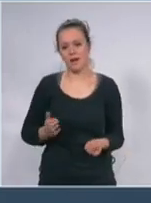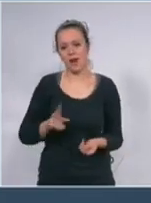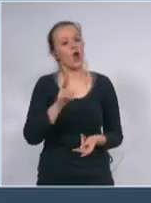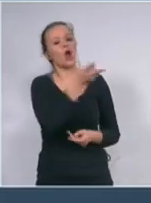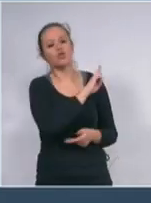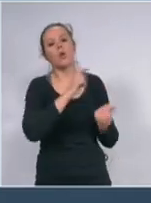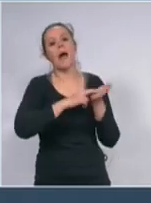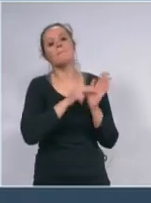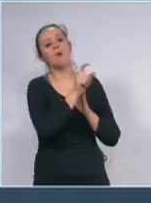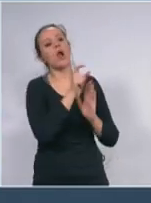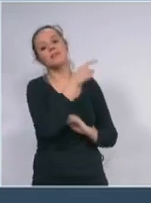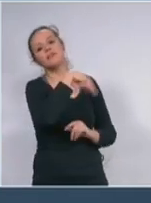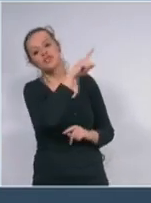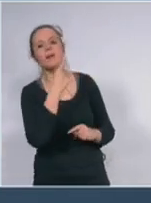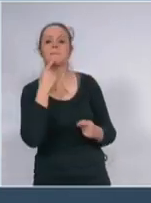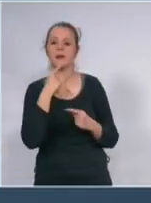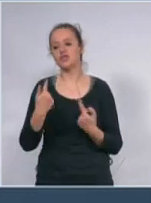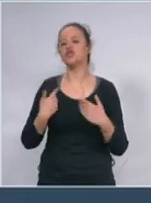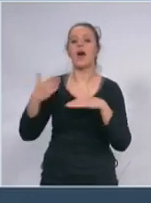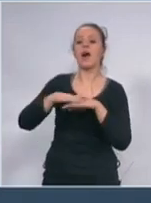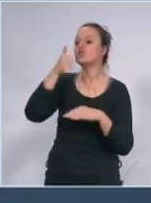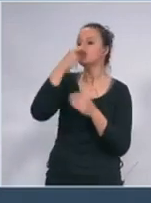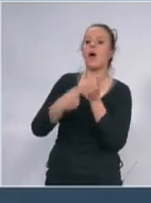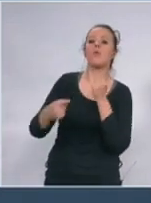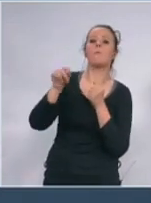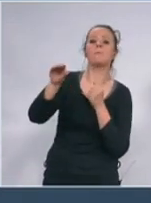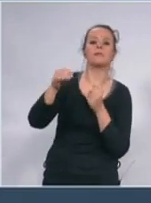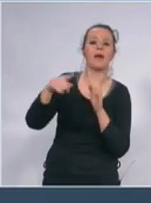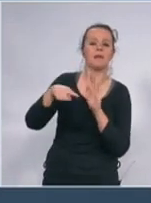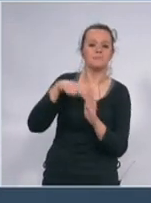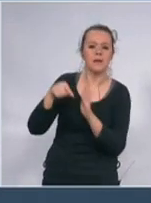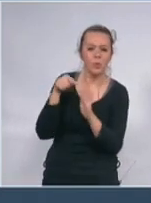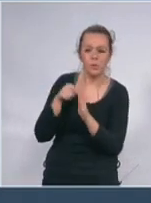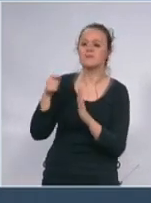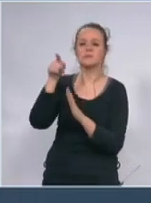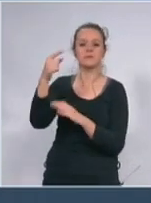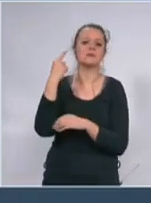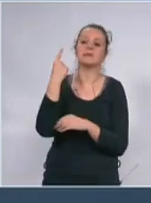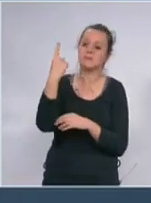da vam platimo gubitke deo gubitaka preuzmite vi a deo gubitaka vaših preuzet ćemo mi